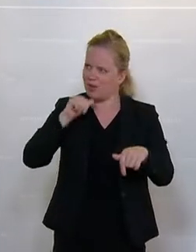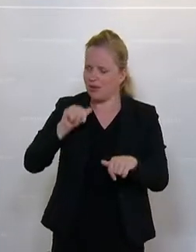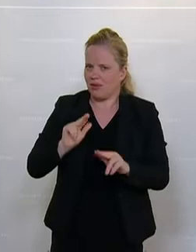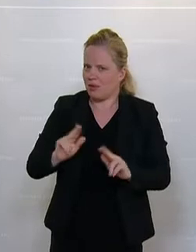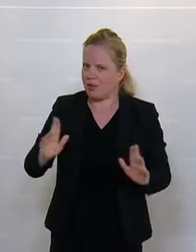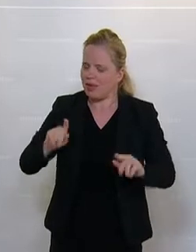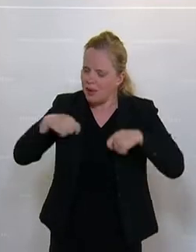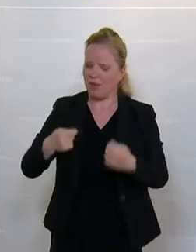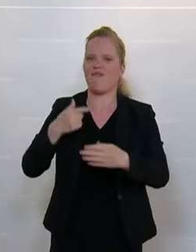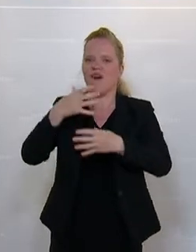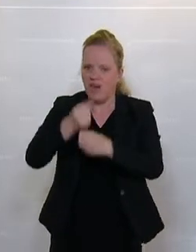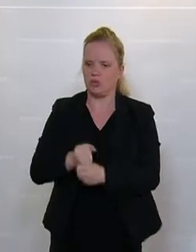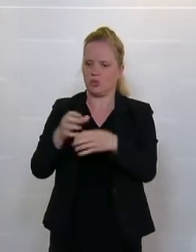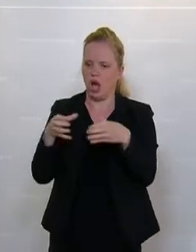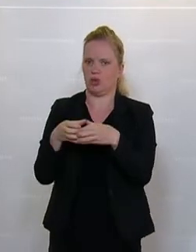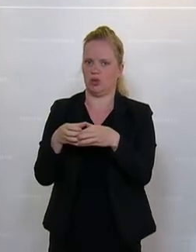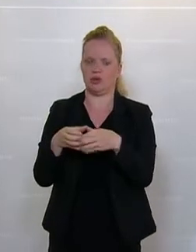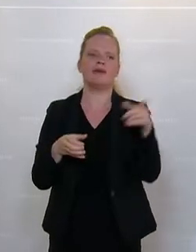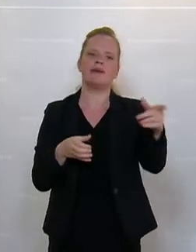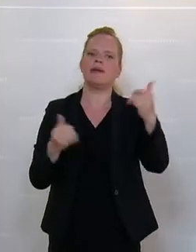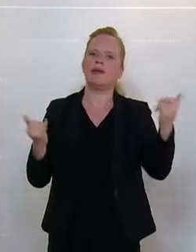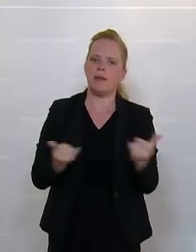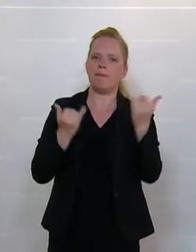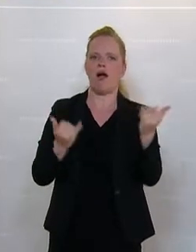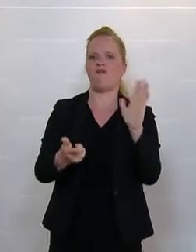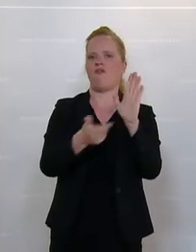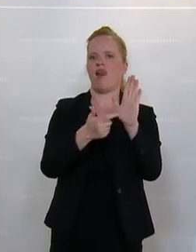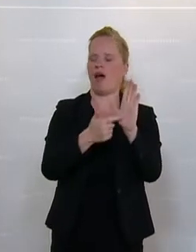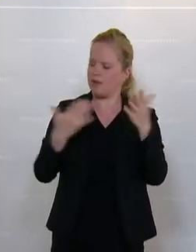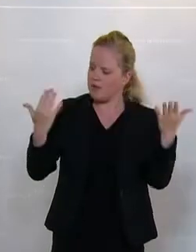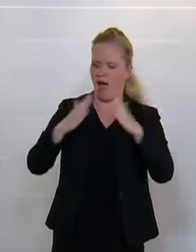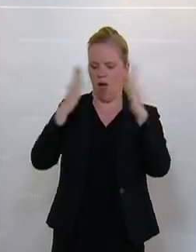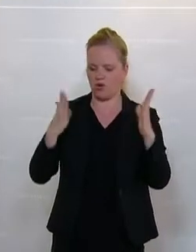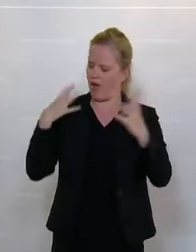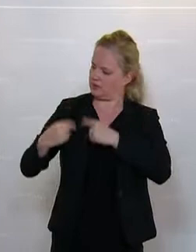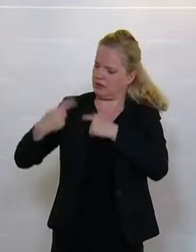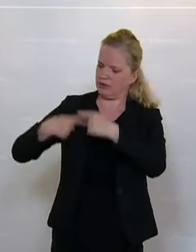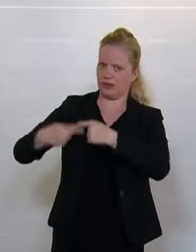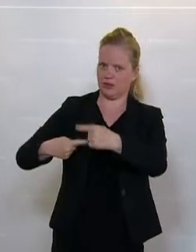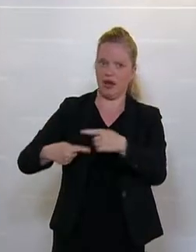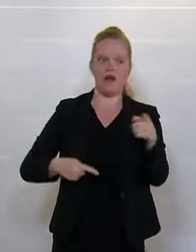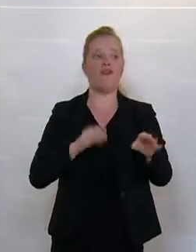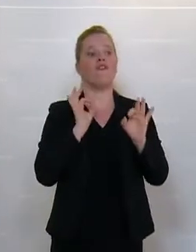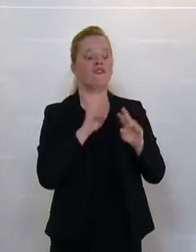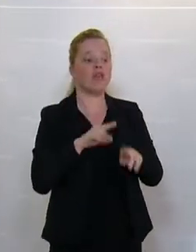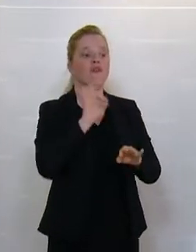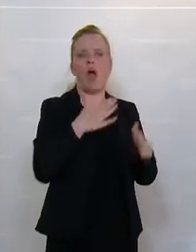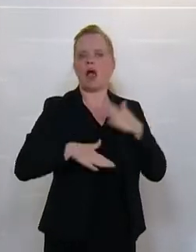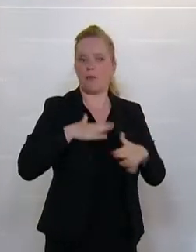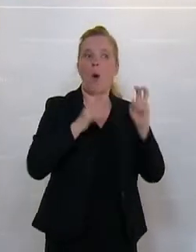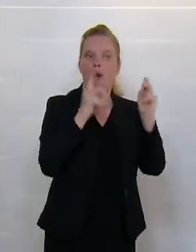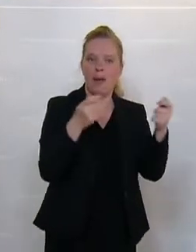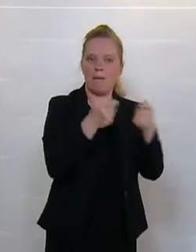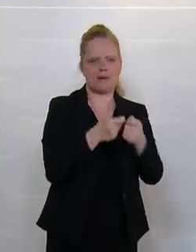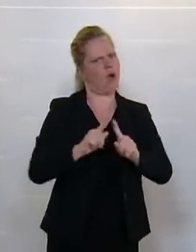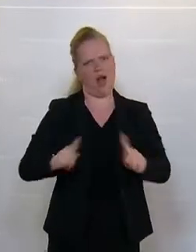Verfassungsausschuss. Sie bochen zu Recht immer auf die Üssensen, aber das kann halt nicht immer nur so sein, wenn es für Sie gerade günstig ist, sondern